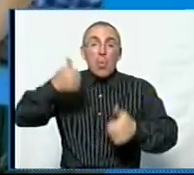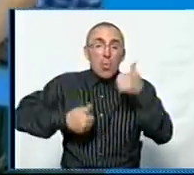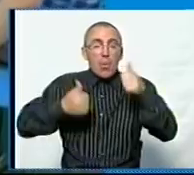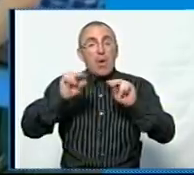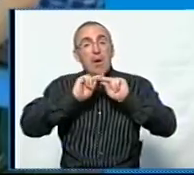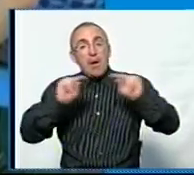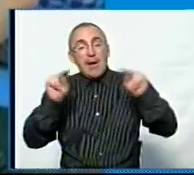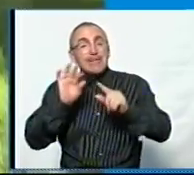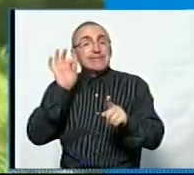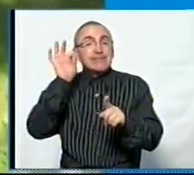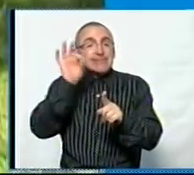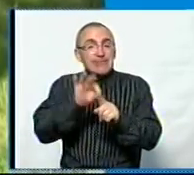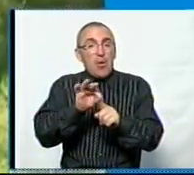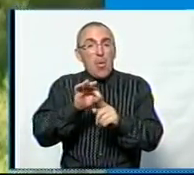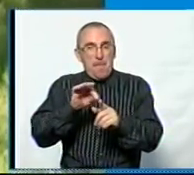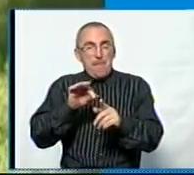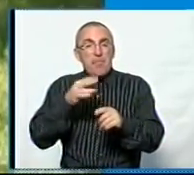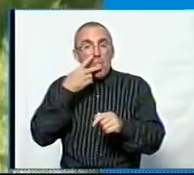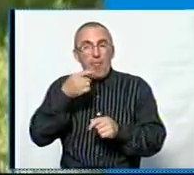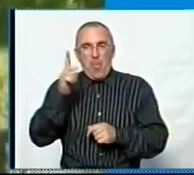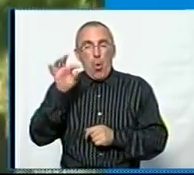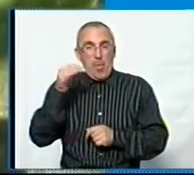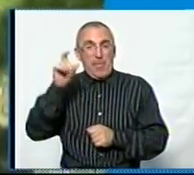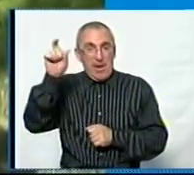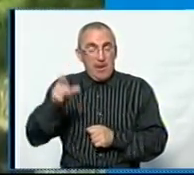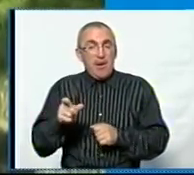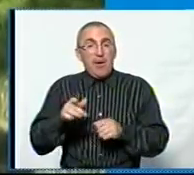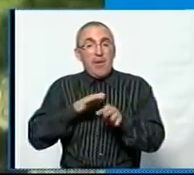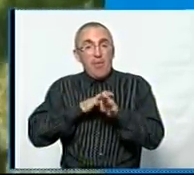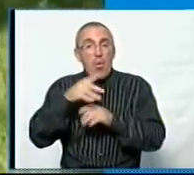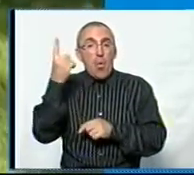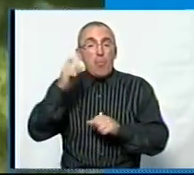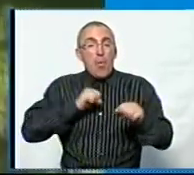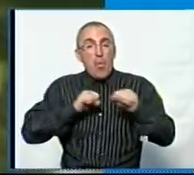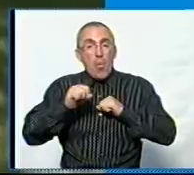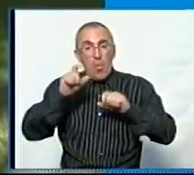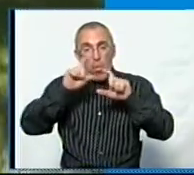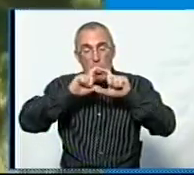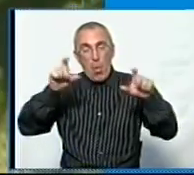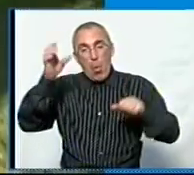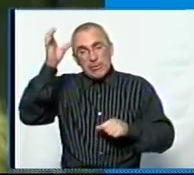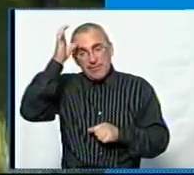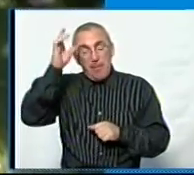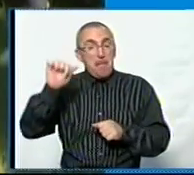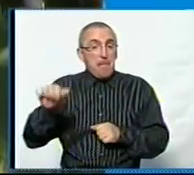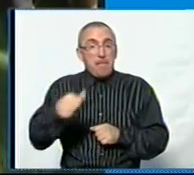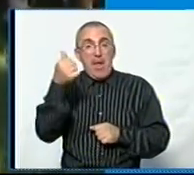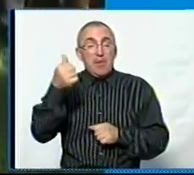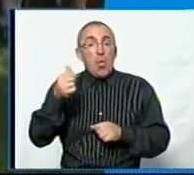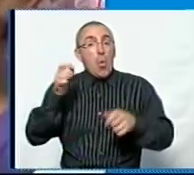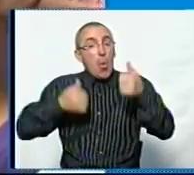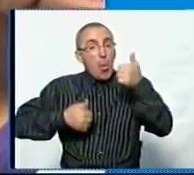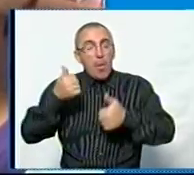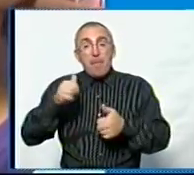навчання за цільовим призначенням, говорить Микола Конопацький. Провели його в обласному управлінні освіти вперше. За умовами конкурсу